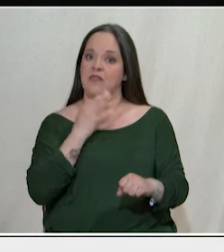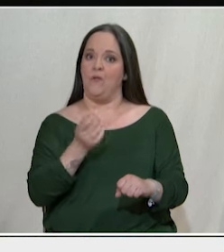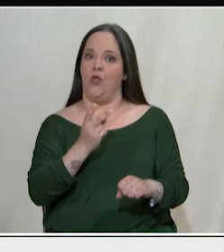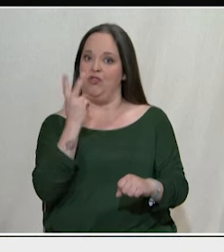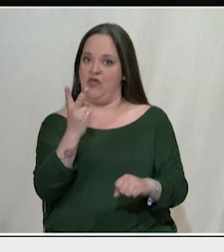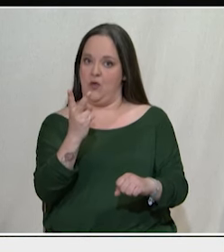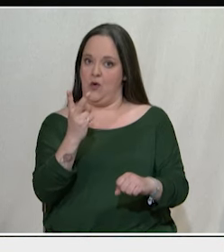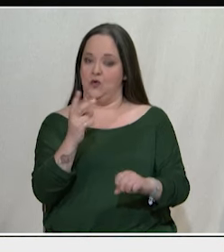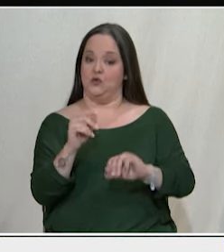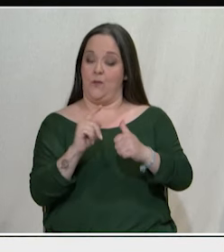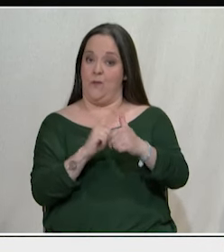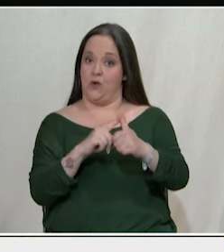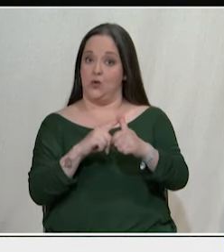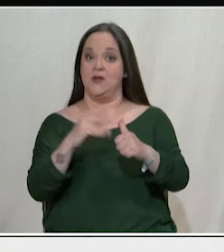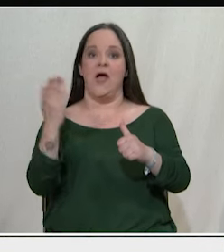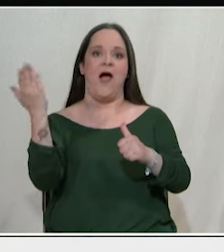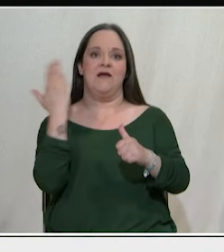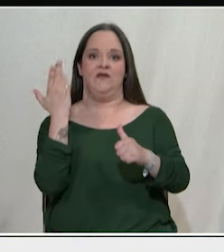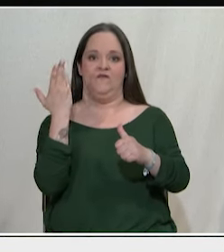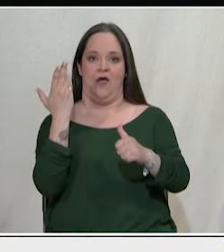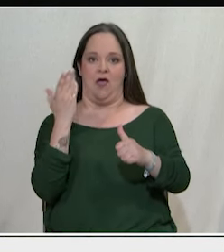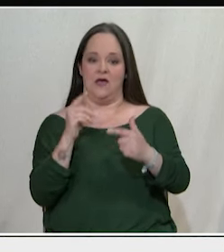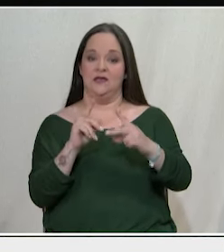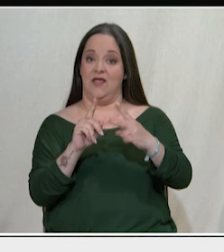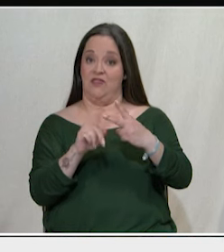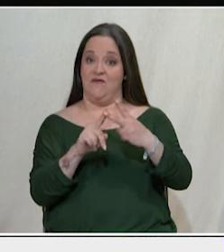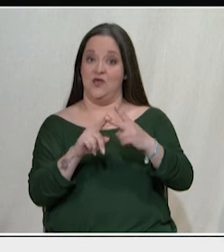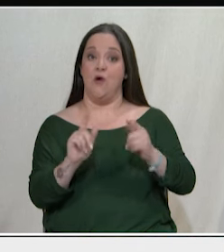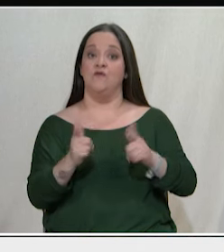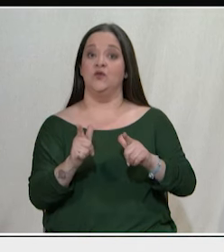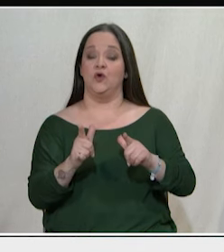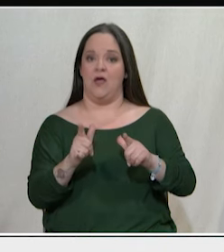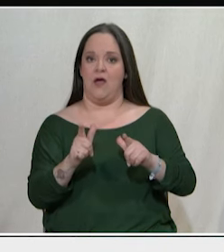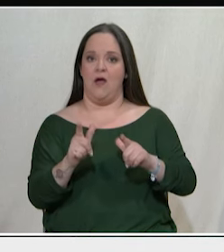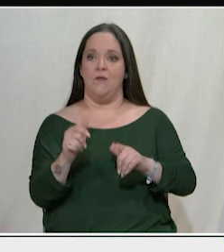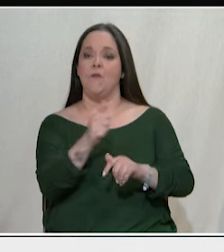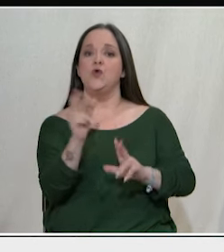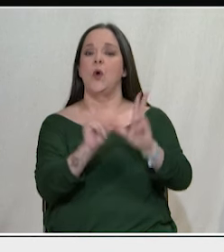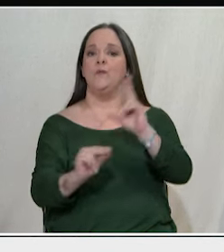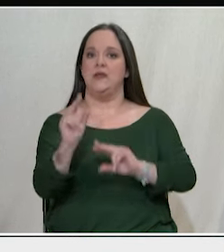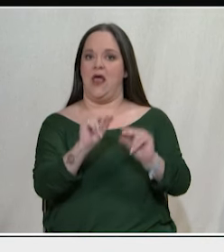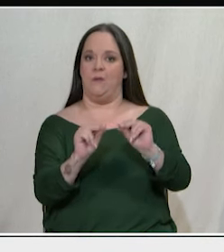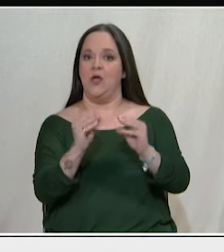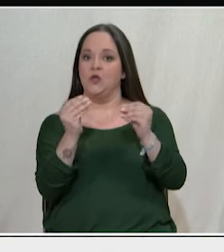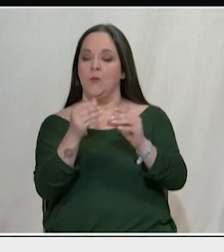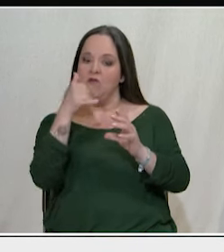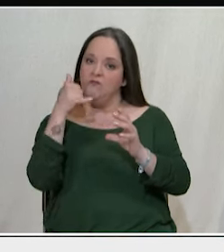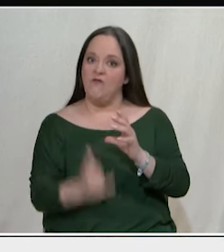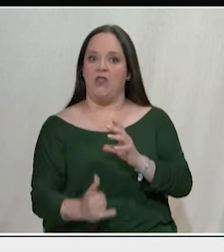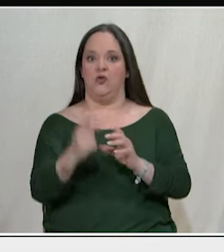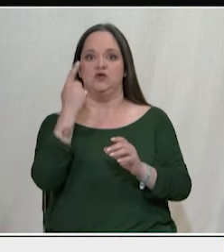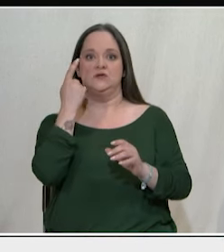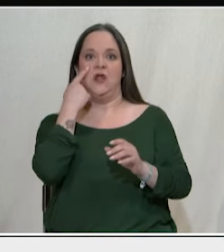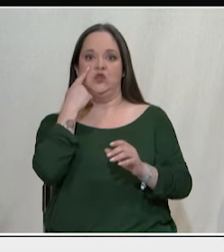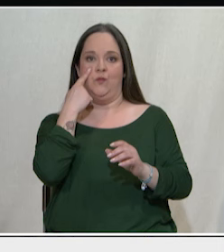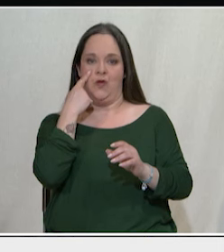ακρίβεια και η φτώχεια, η οποία πρέπει να συζητηθούν όχι σαν επικοινωνιακό ζήτημα, αλλά από την οπτική των αγώνων των εργαζομένων και της νεολαίας,